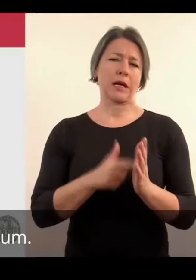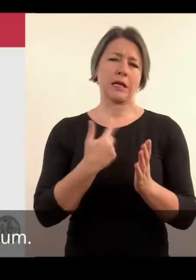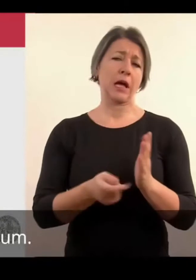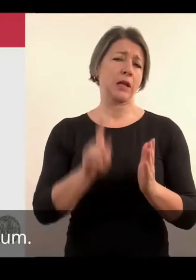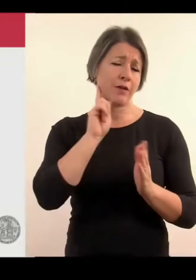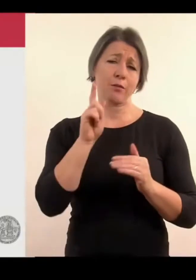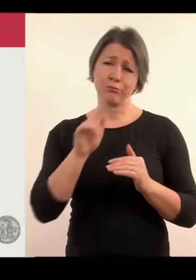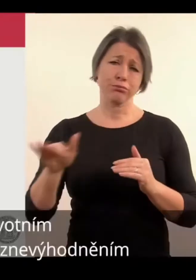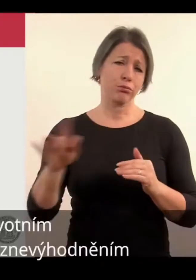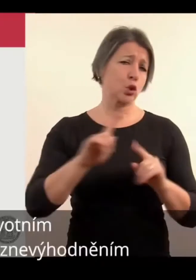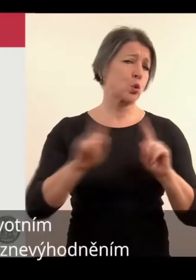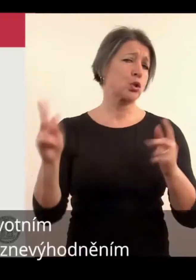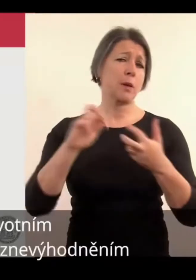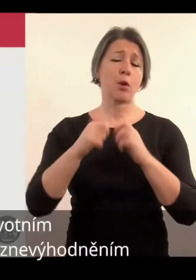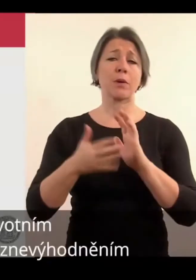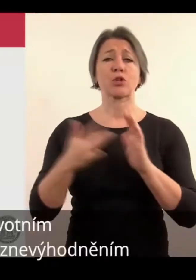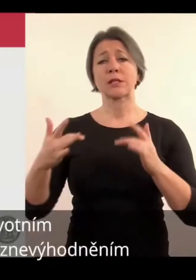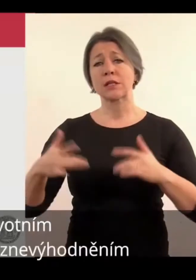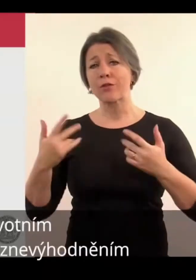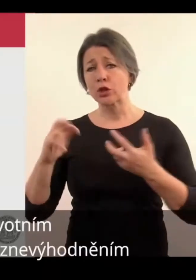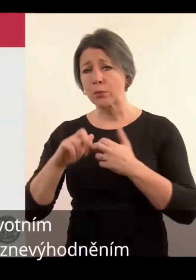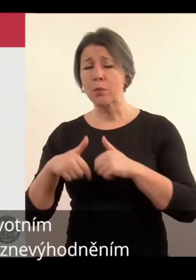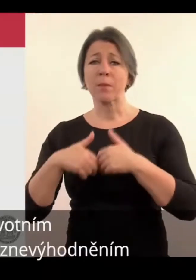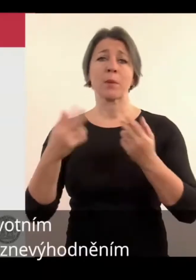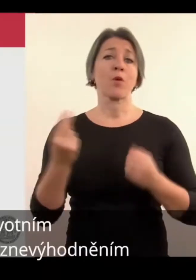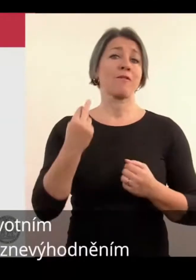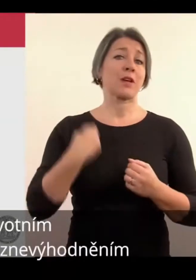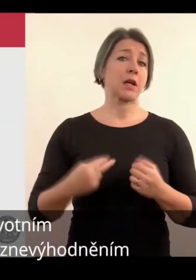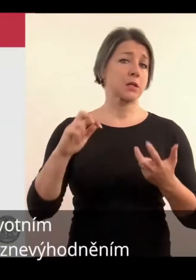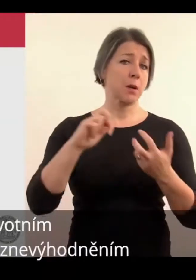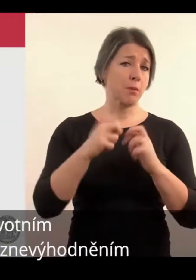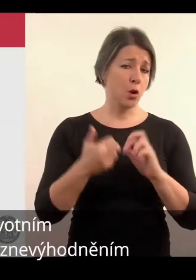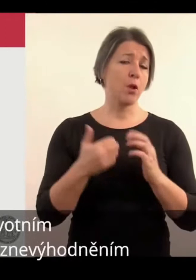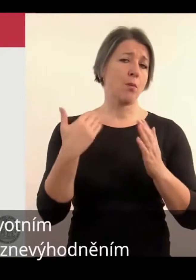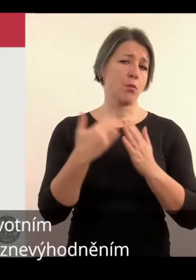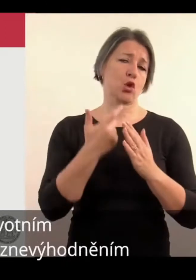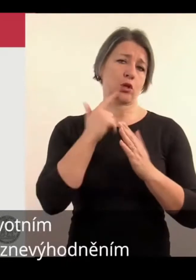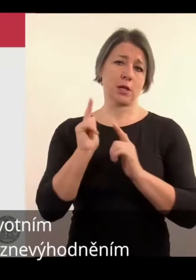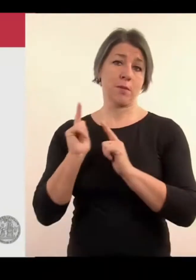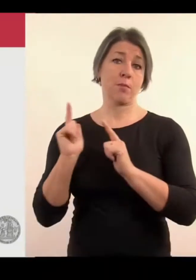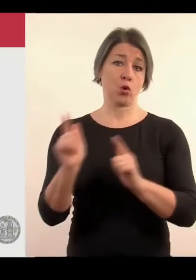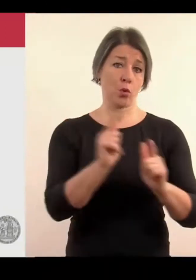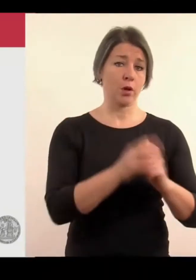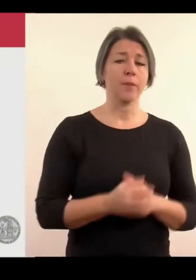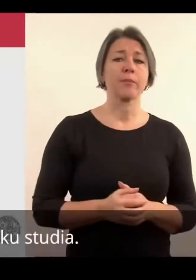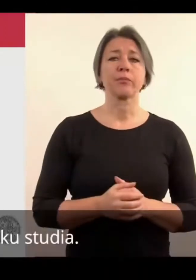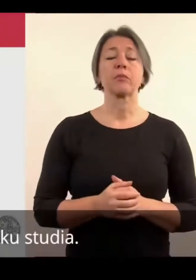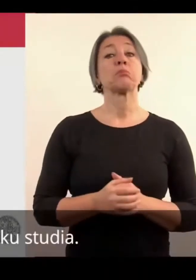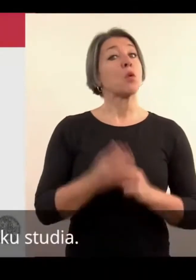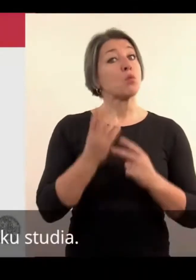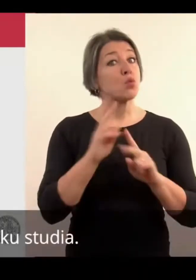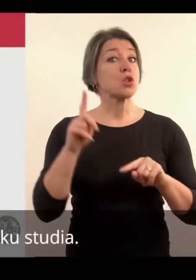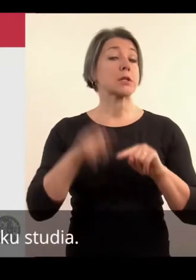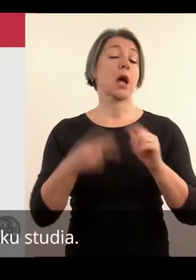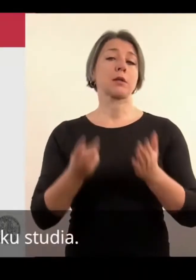Studenti se mohou potýkat jak se zdravotním znevýhodněním, tak třeba s finančním znevýhodněním. A samozřejmě nejenom při